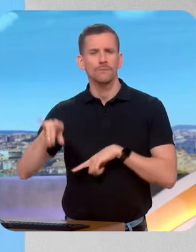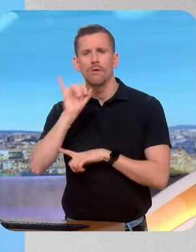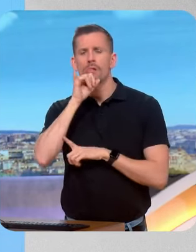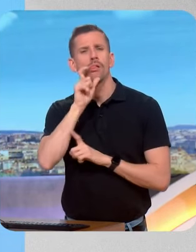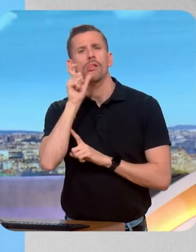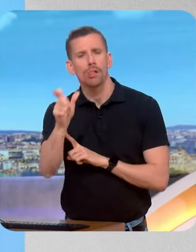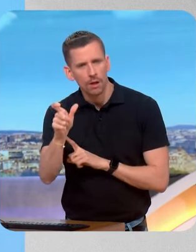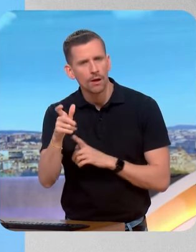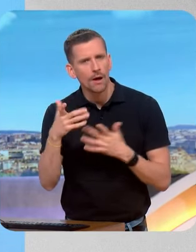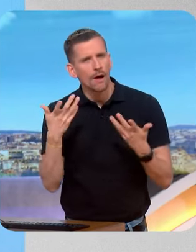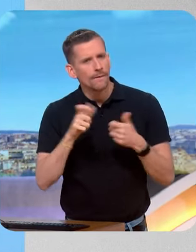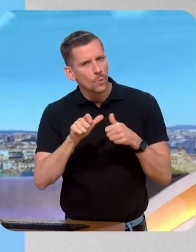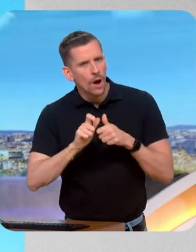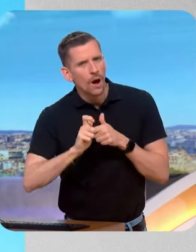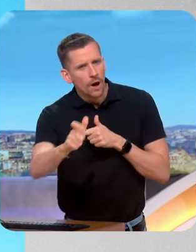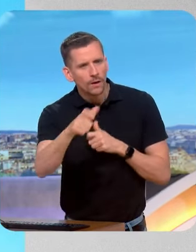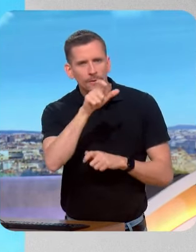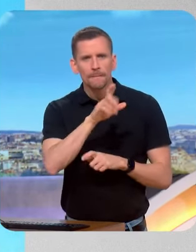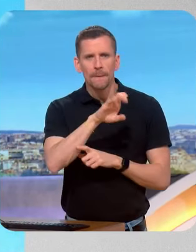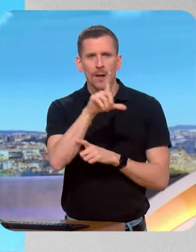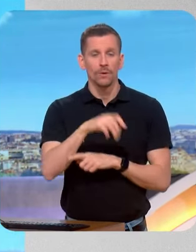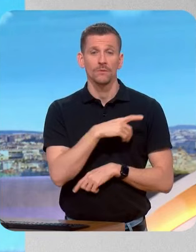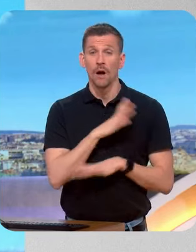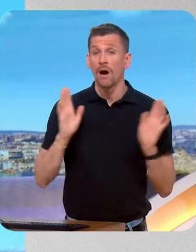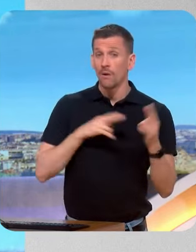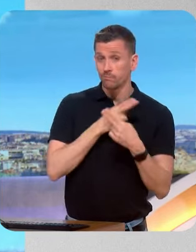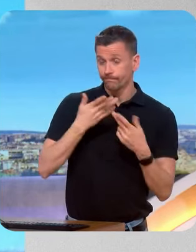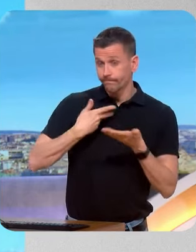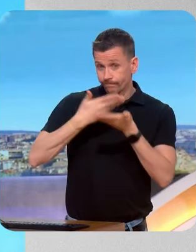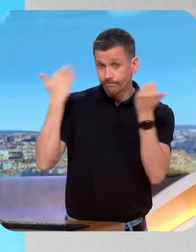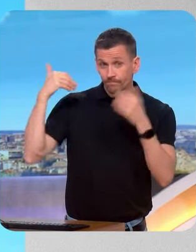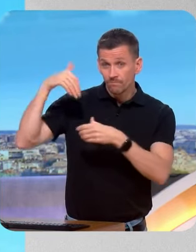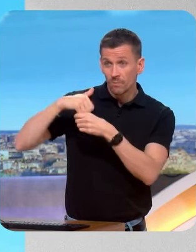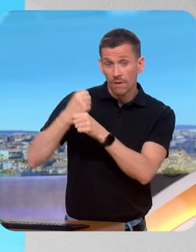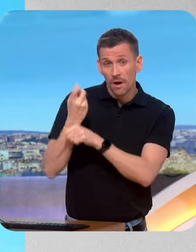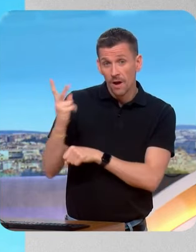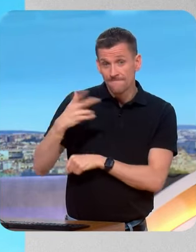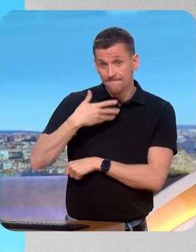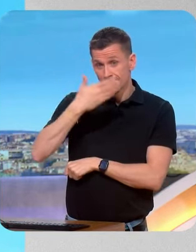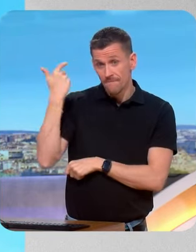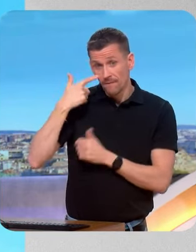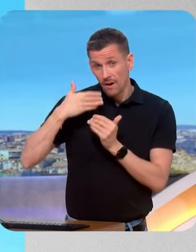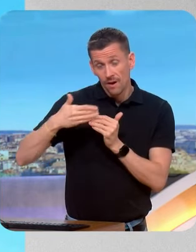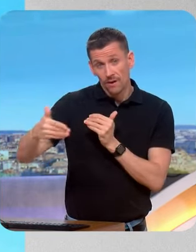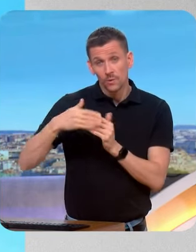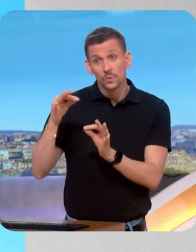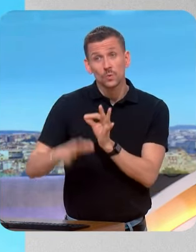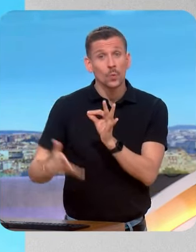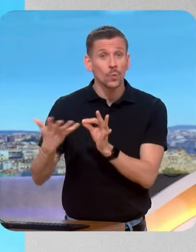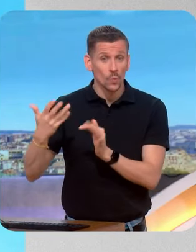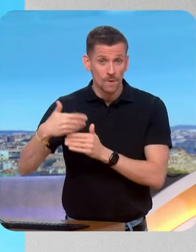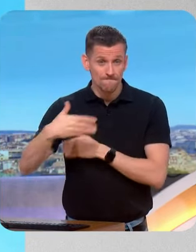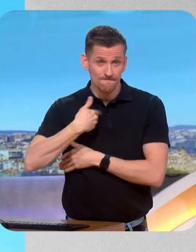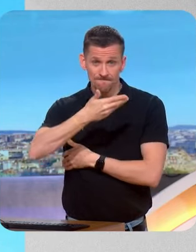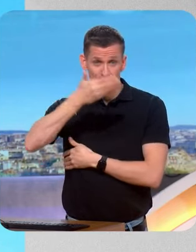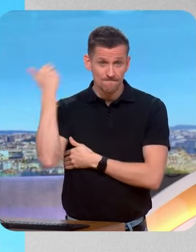au fond ? Je ne sais pas ce qui restera, mais désormais, notre travail, c'est de régler les problèmes du quotidien des Français. Il y besoin de travailler sur l